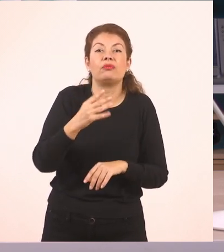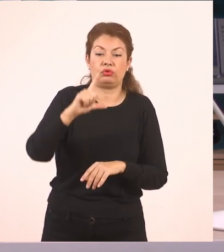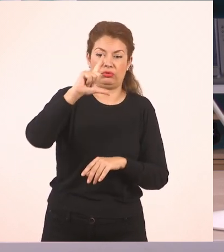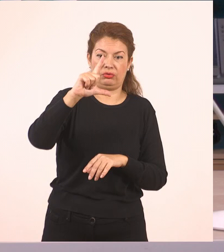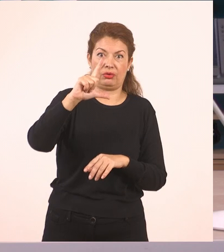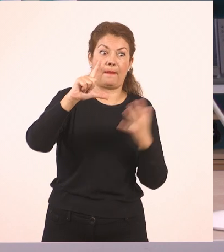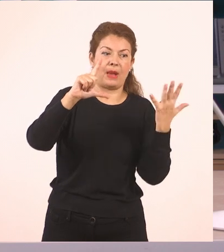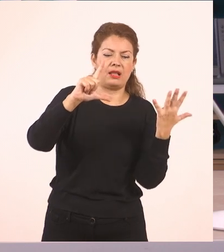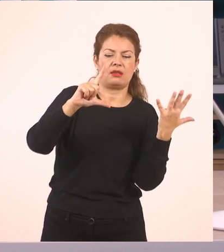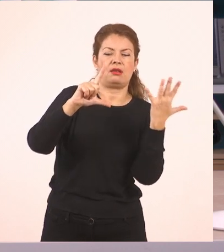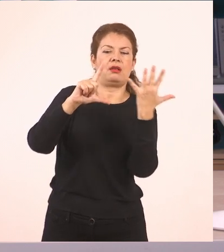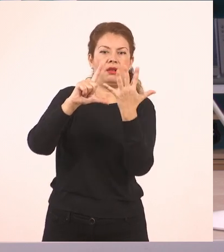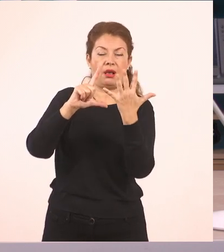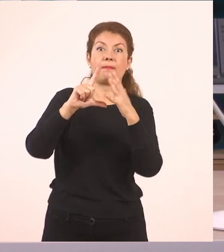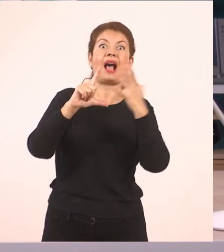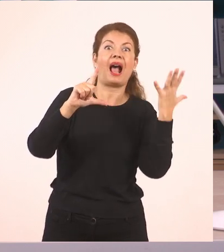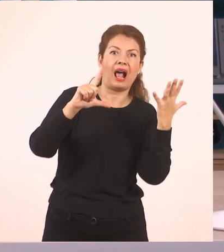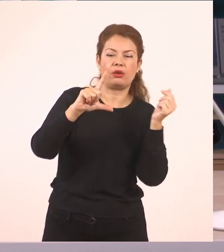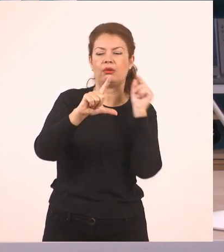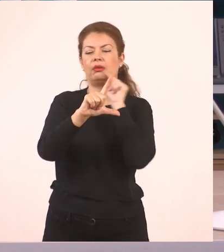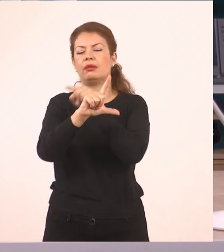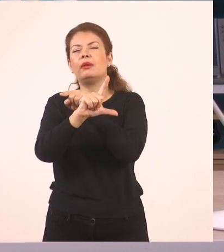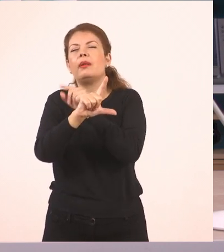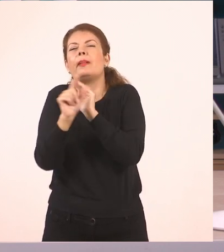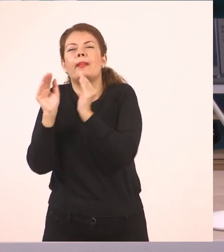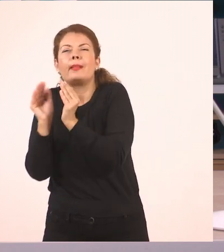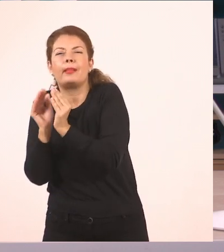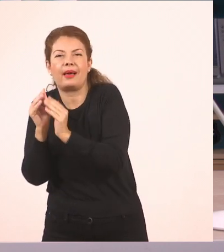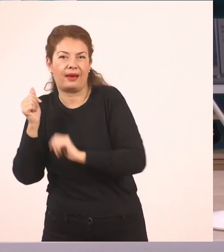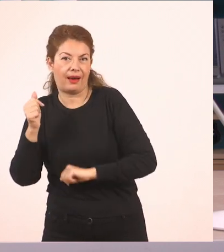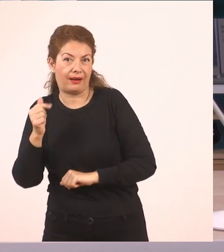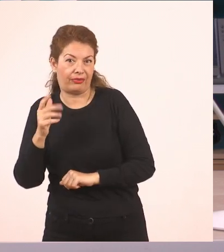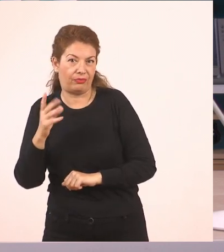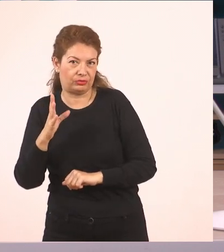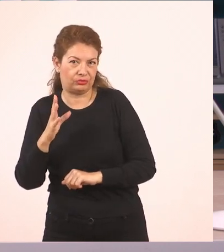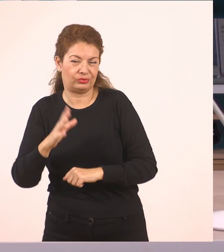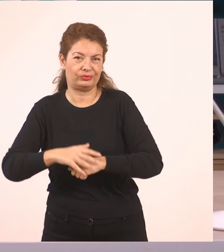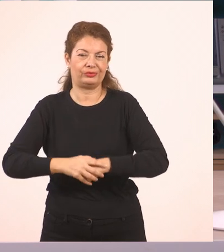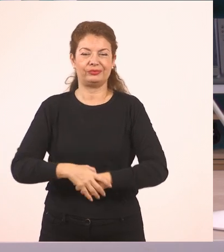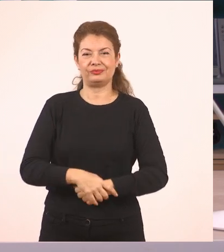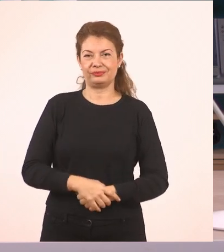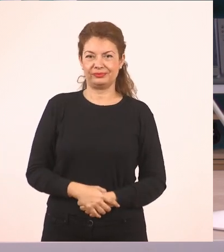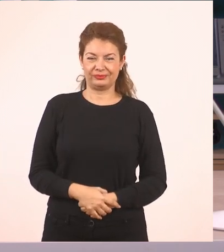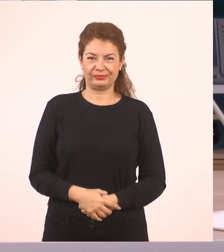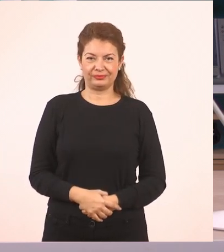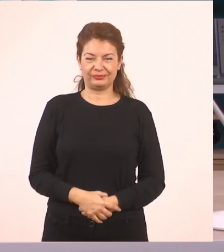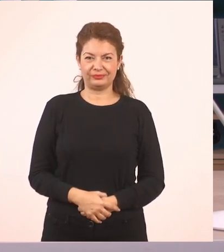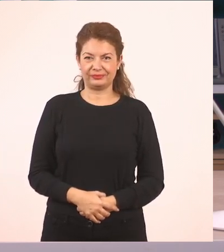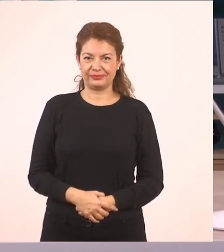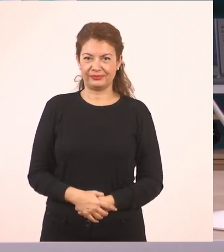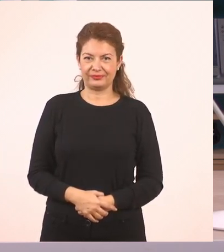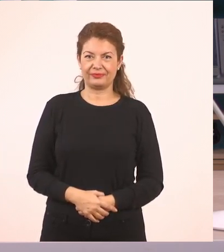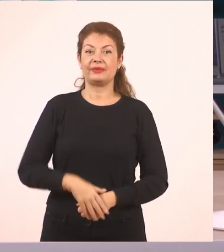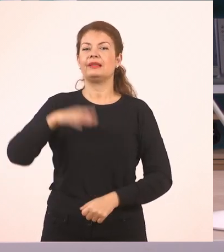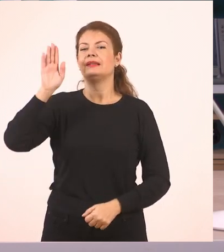μπορείς να το θυμάσαι έτσι, για να κοιτάει πάντα στον μεγαλύτερο αριθμό. Και